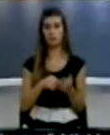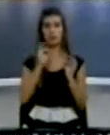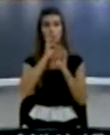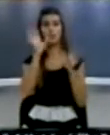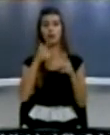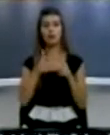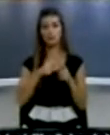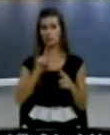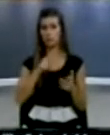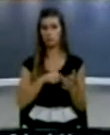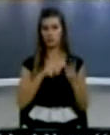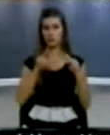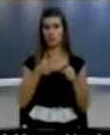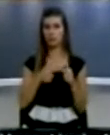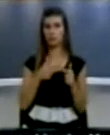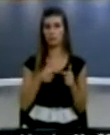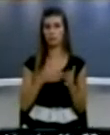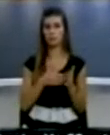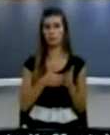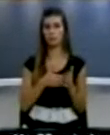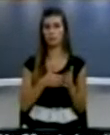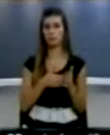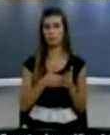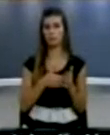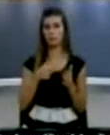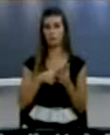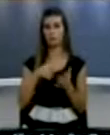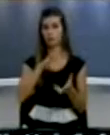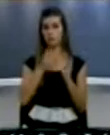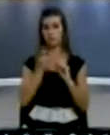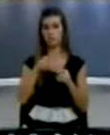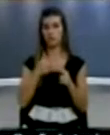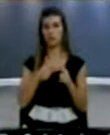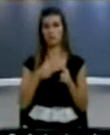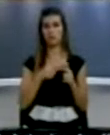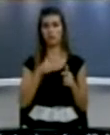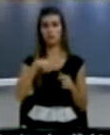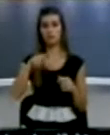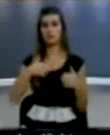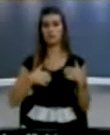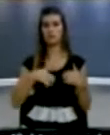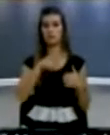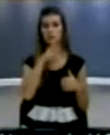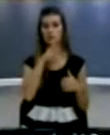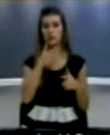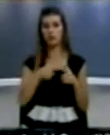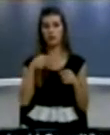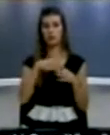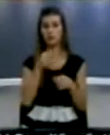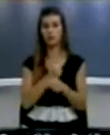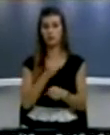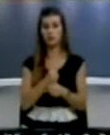pëse është hedhur bashësëd Kjo rezolut nuk është rasishme pëse e kime nëmenduar si pike pare rendit të ditës